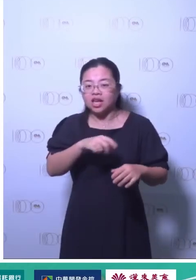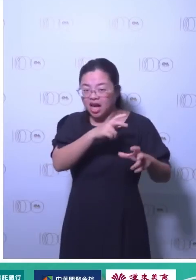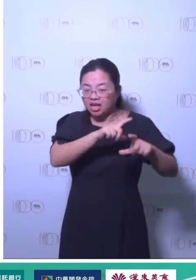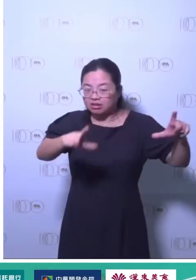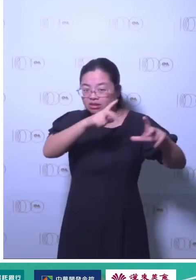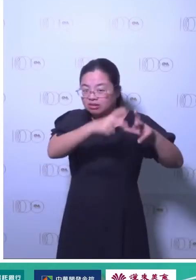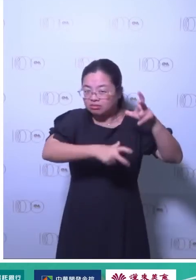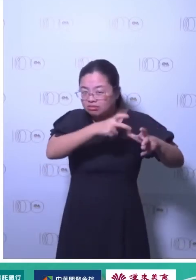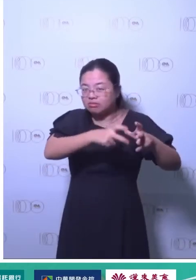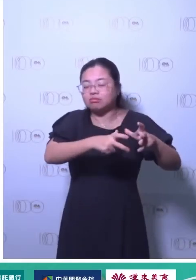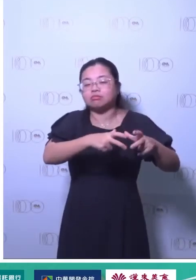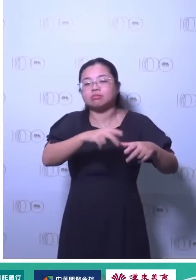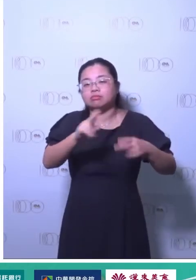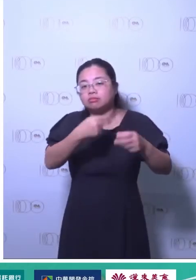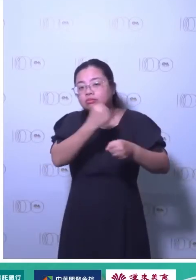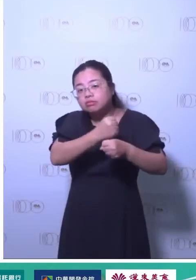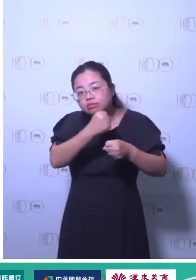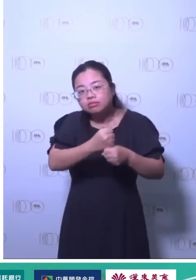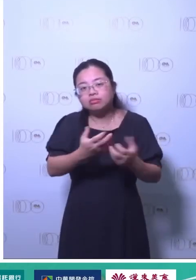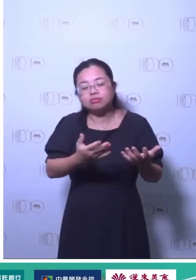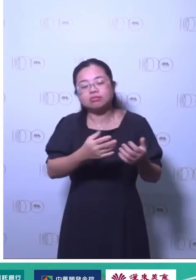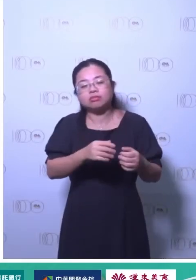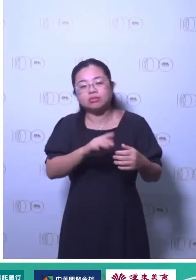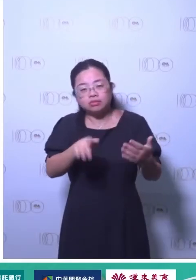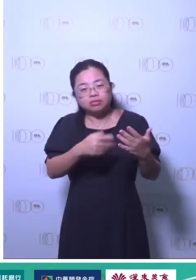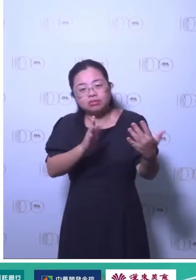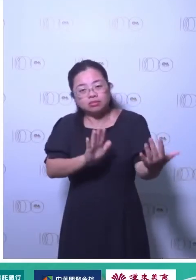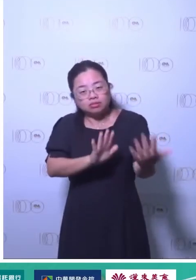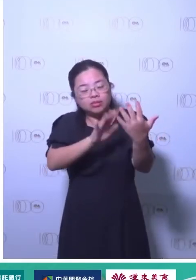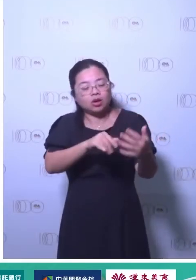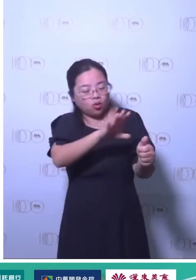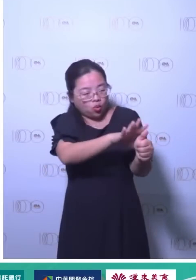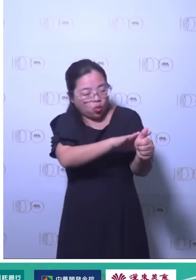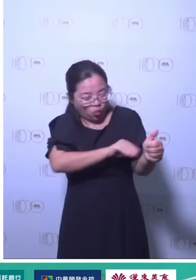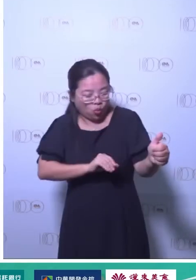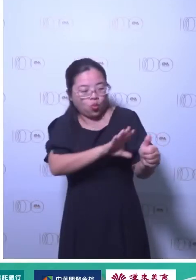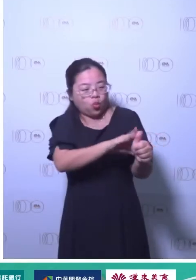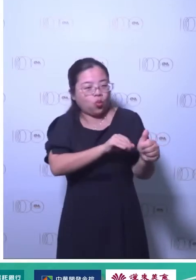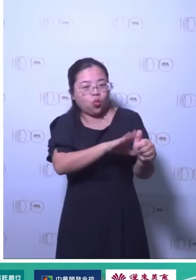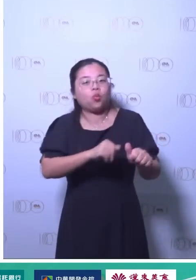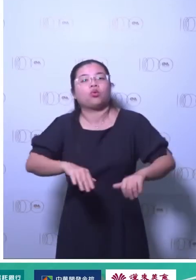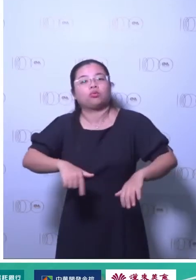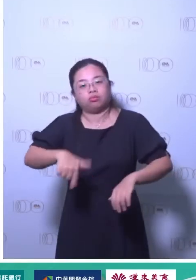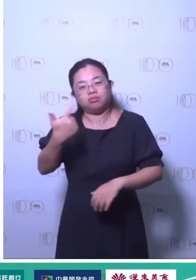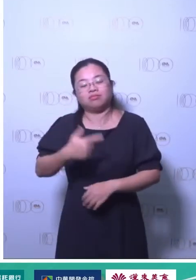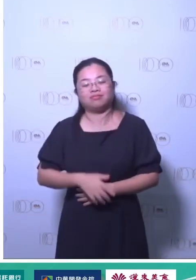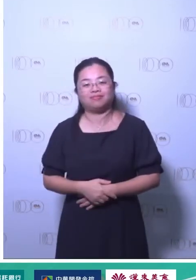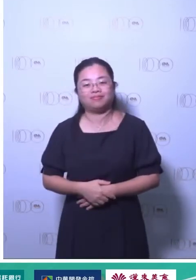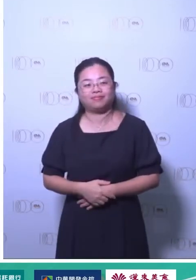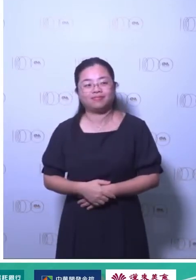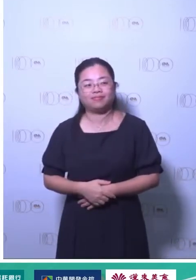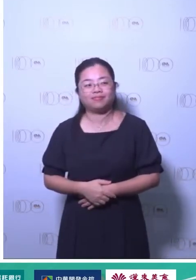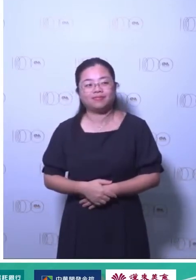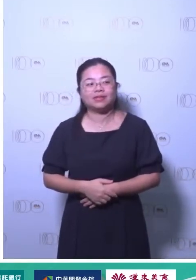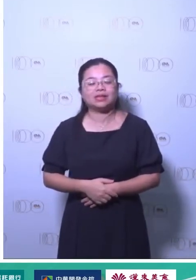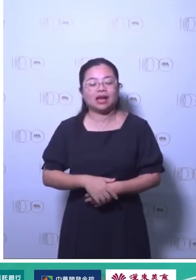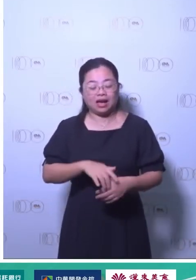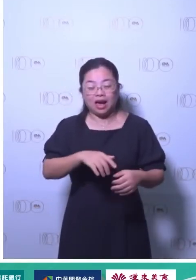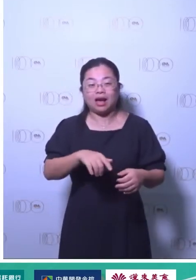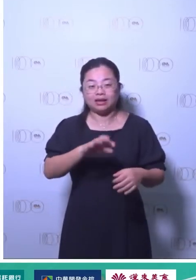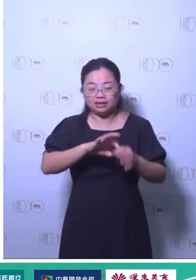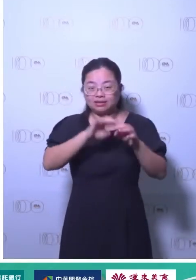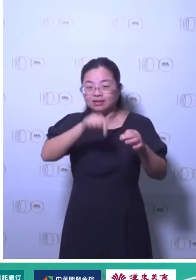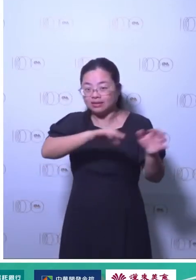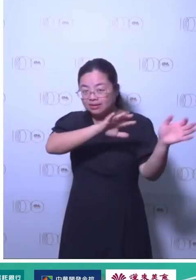怎么从刚刚你看到的那些工具其实大家都是用那些工具而已只是用的那个精熟程度或漂亮程度不同你去看它怎么